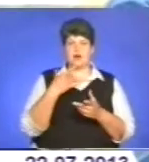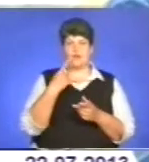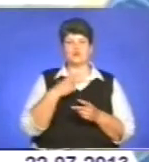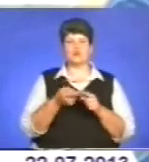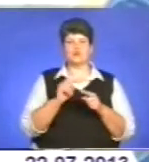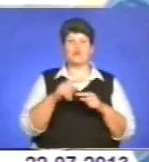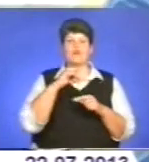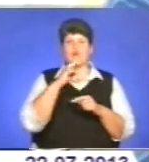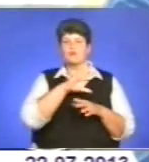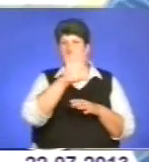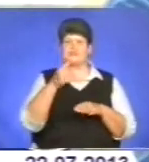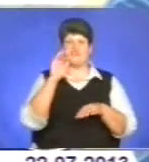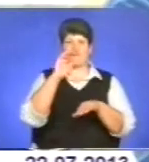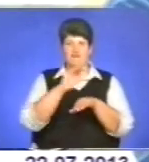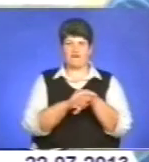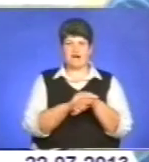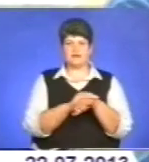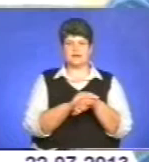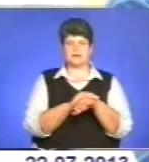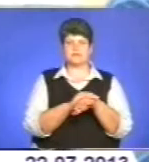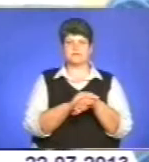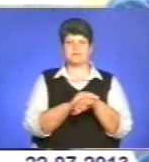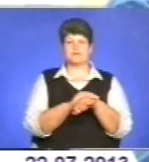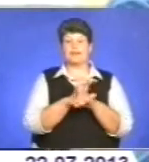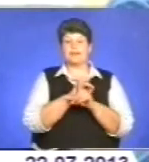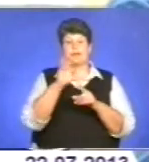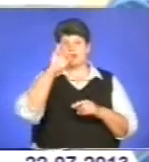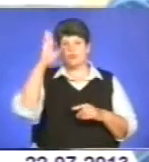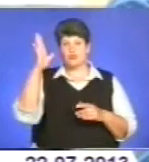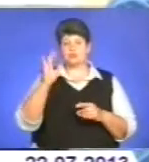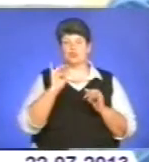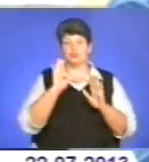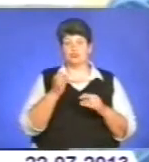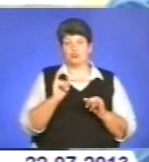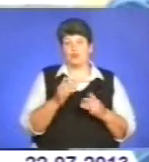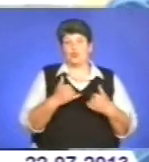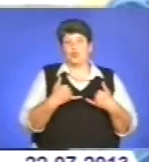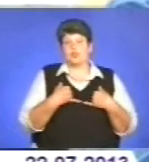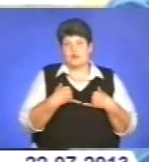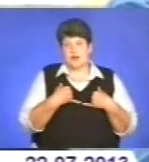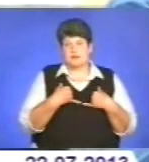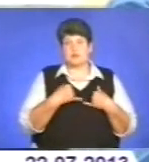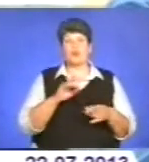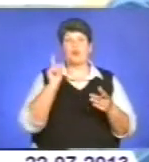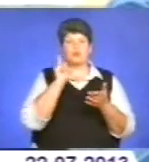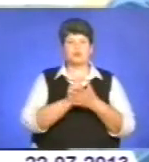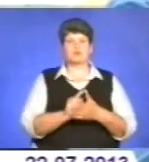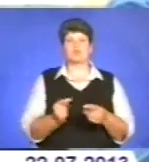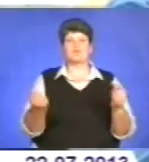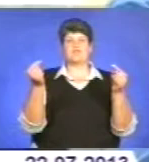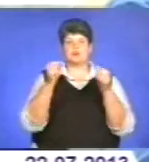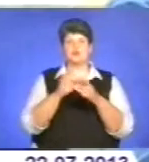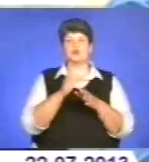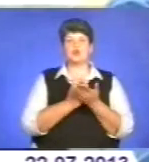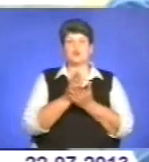негативні, не дай Бог, будуть у нас, значить, обов'язково будуть призначатися і проводитися службові